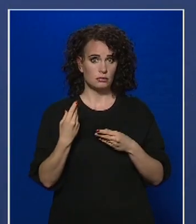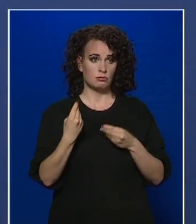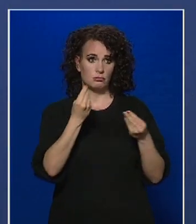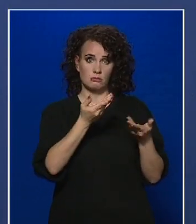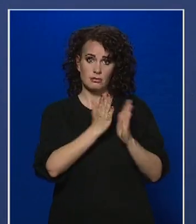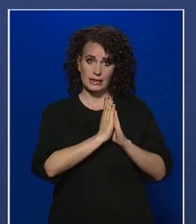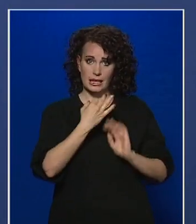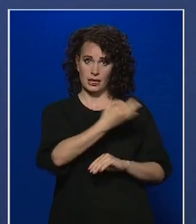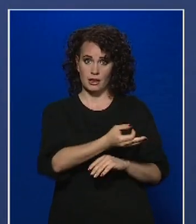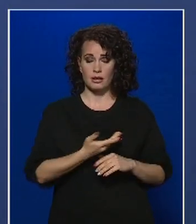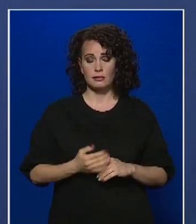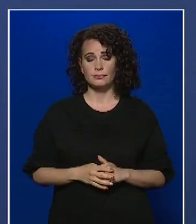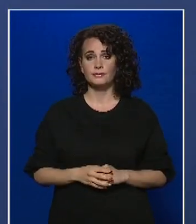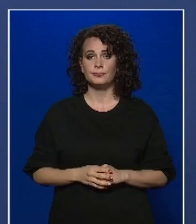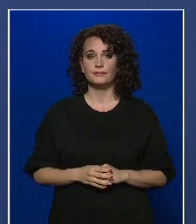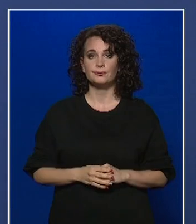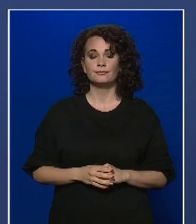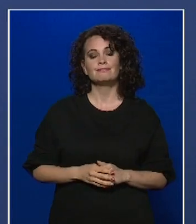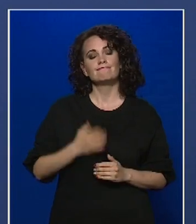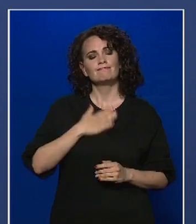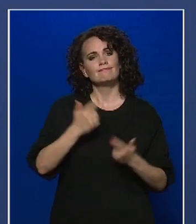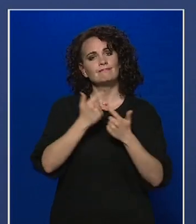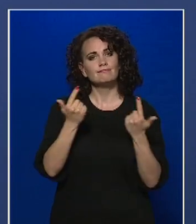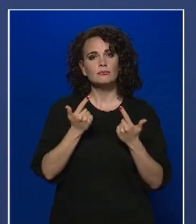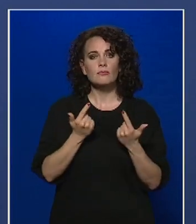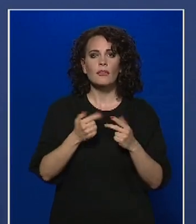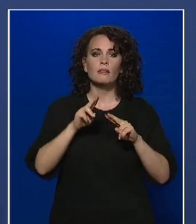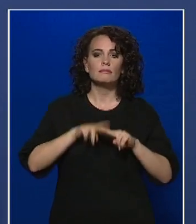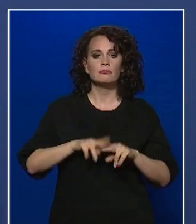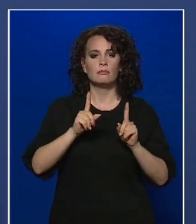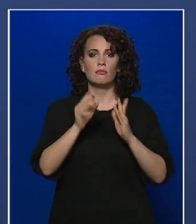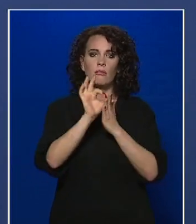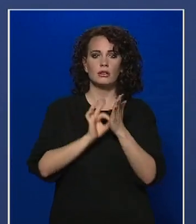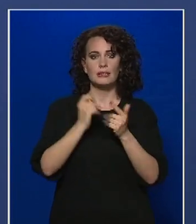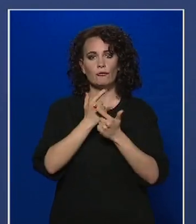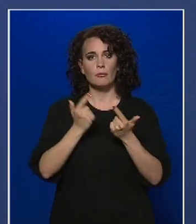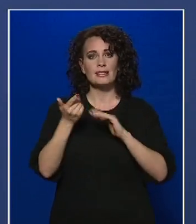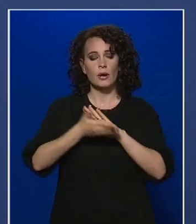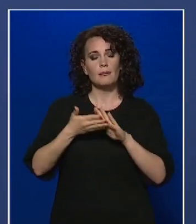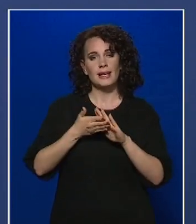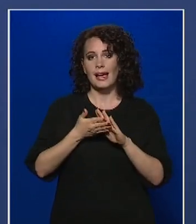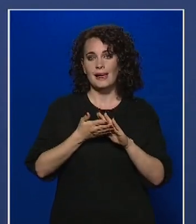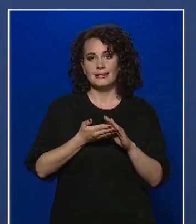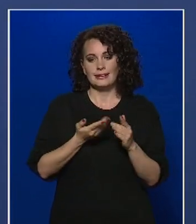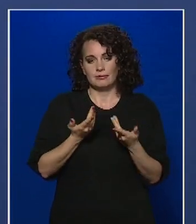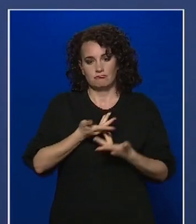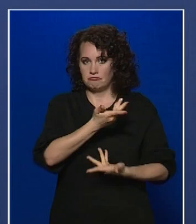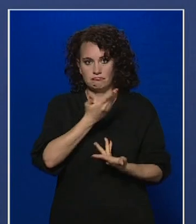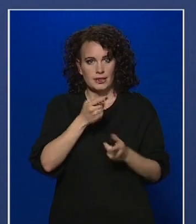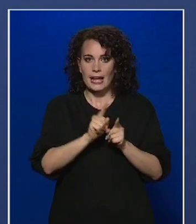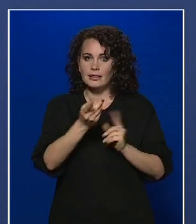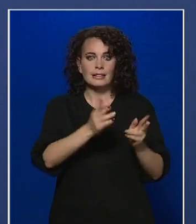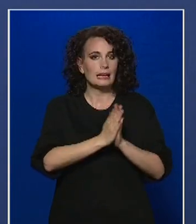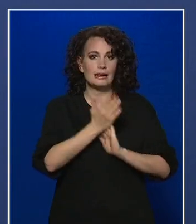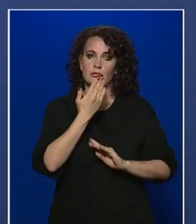Szeretném tájékoztatni önöket, hogy a rendelkezésre álló adatok és információk alapján ez a megkeresés még az operatív törzs részére